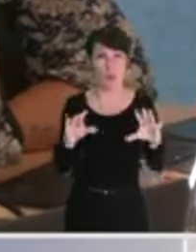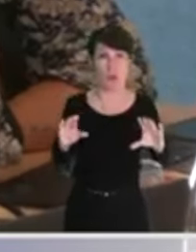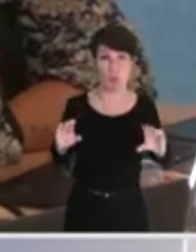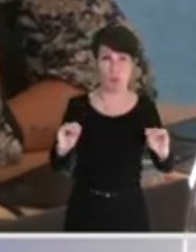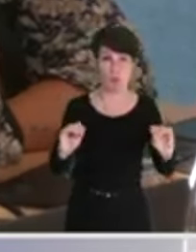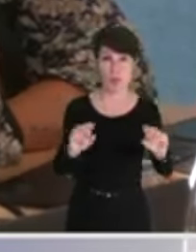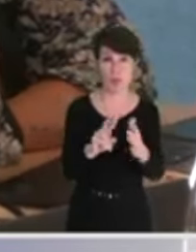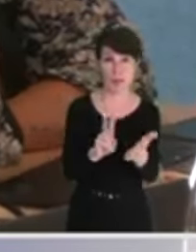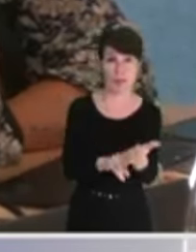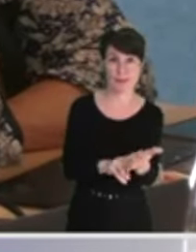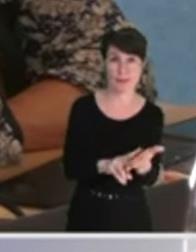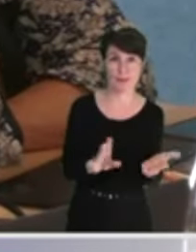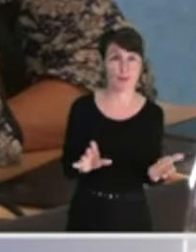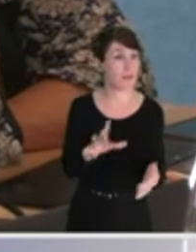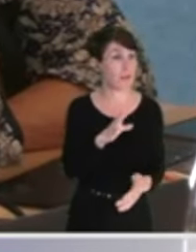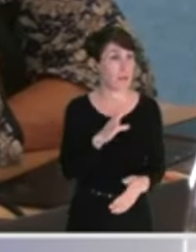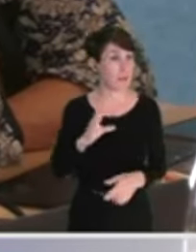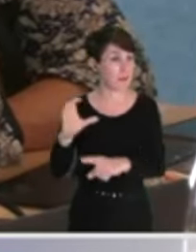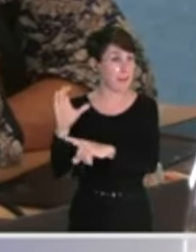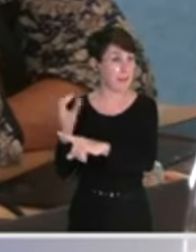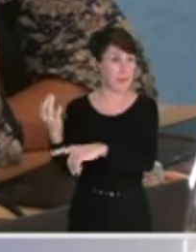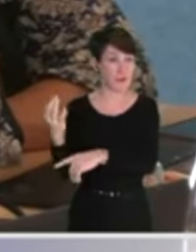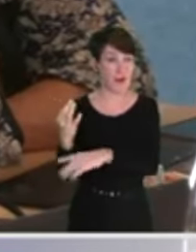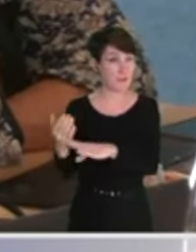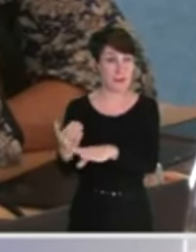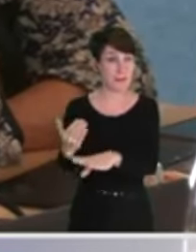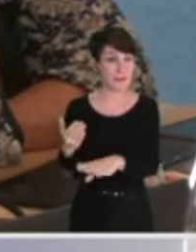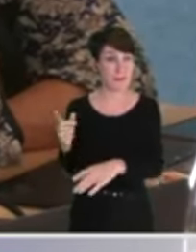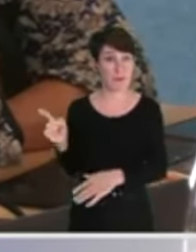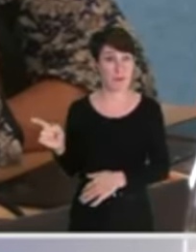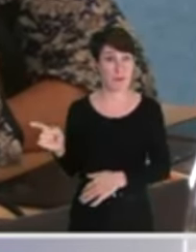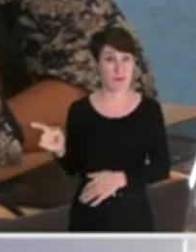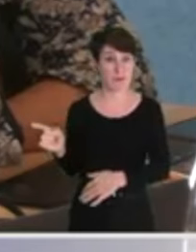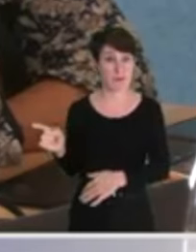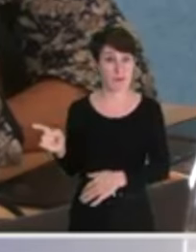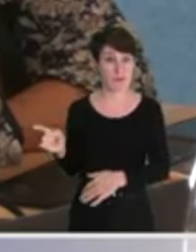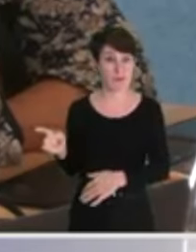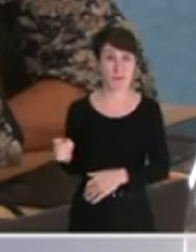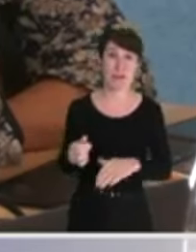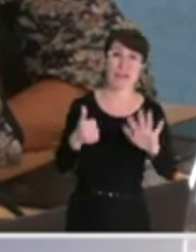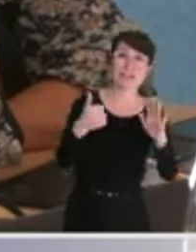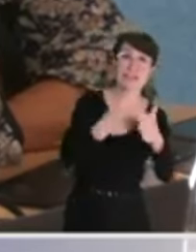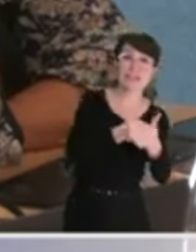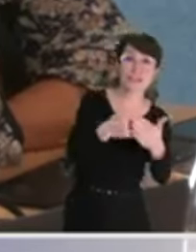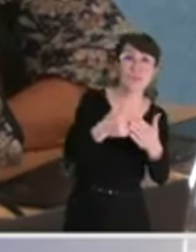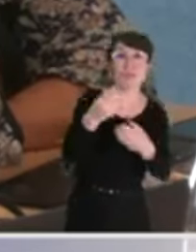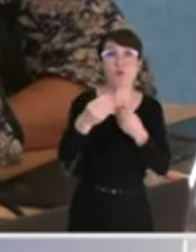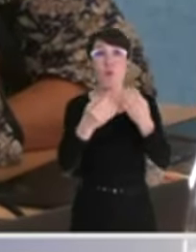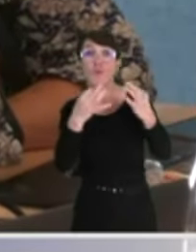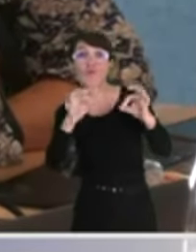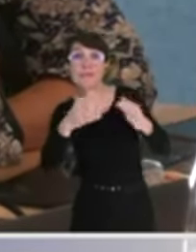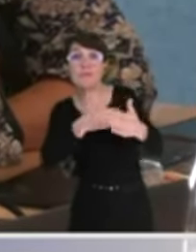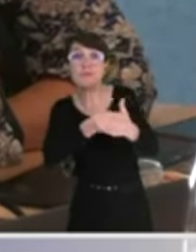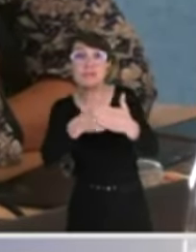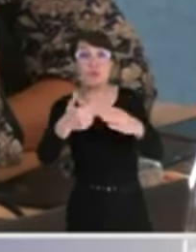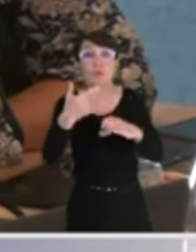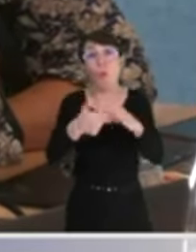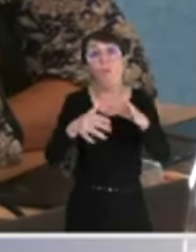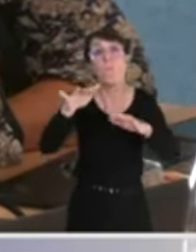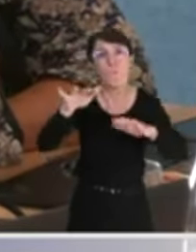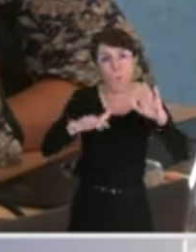par Émilie Chalas un peu avant, les 6 ou 10 millions d'euros éventuels, éventuels,